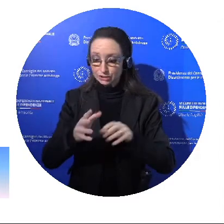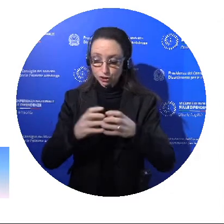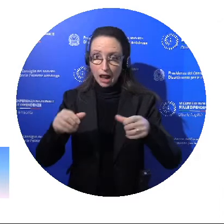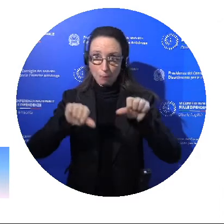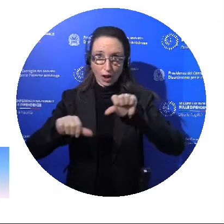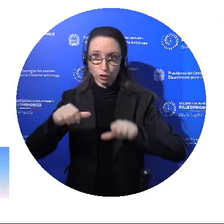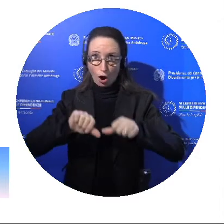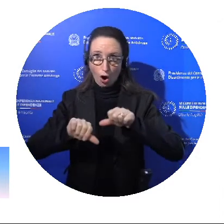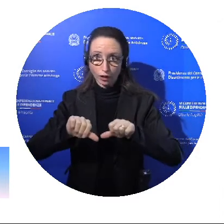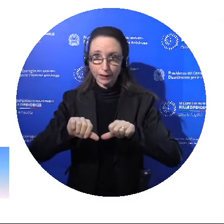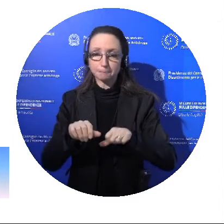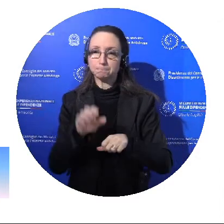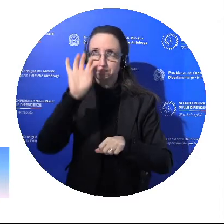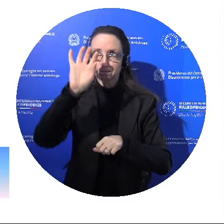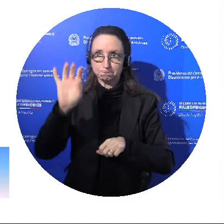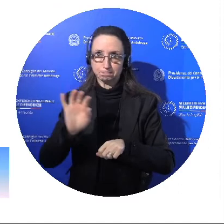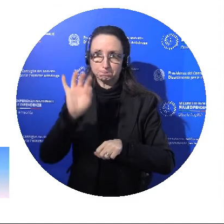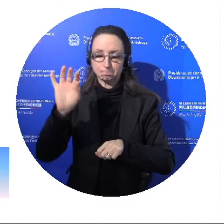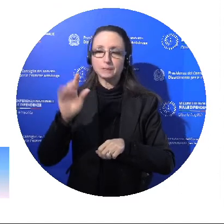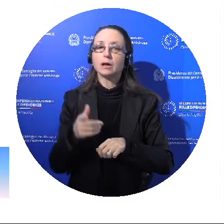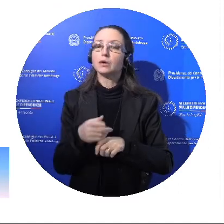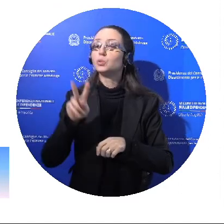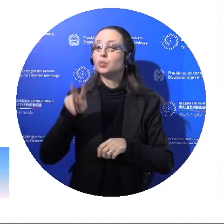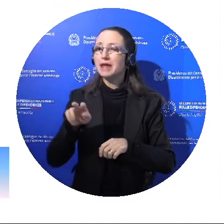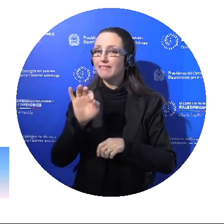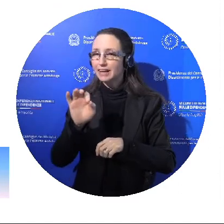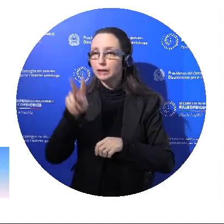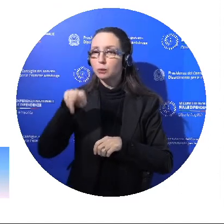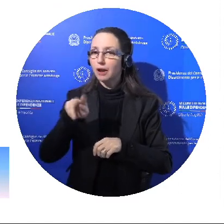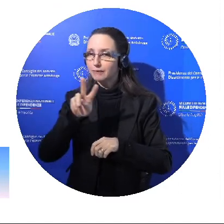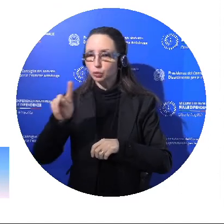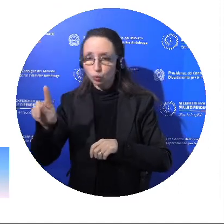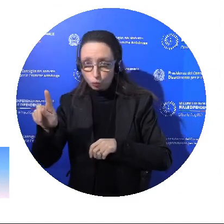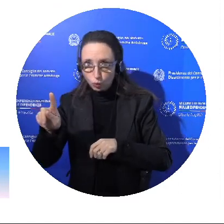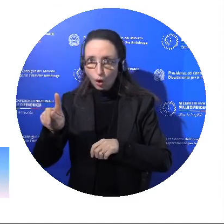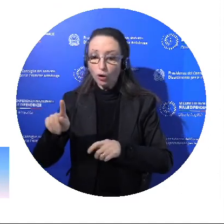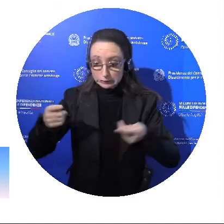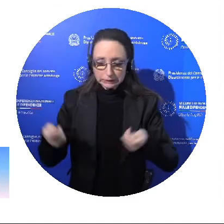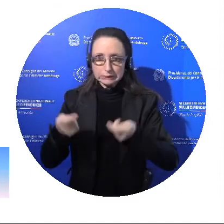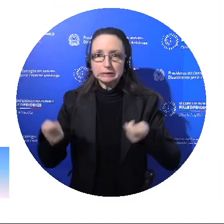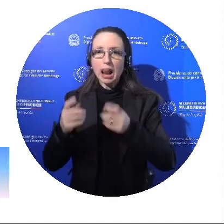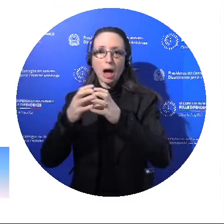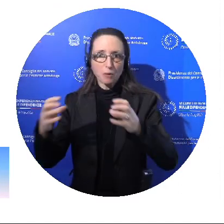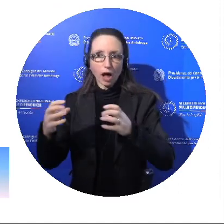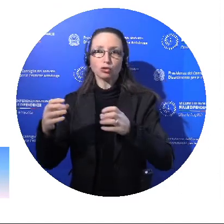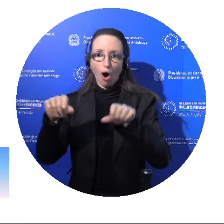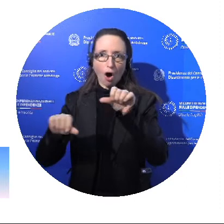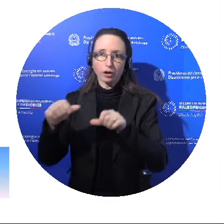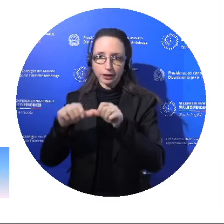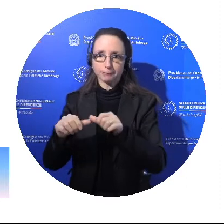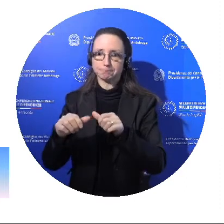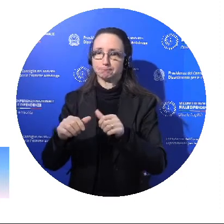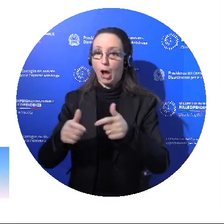generale dal 2020 e per il tutto il 2021 è stato quello dell'implementazione di questi laboratori. Quindi noi possiamo sottoporre e sottoponiamo